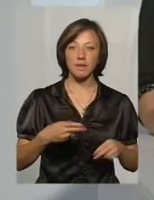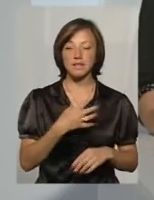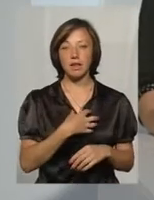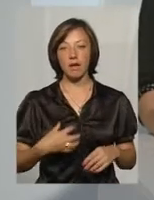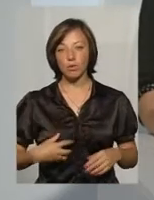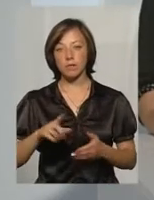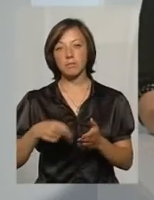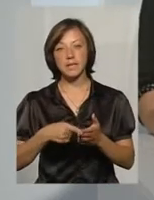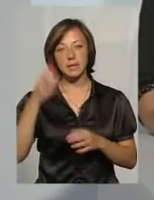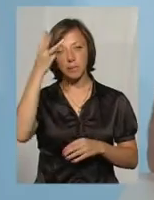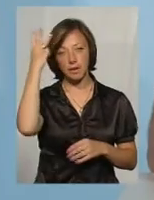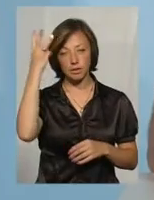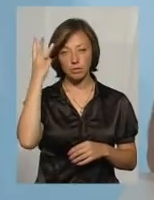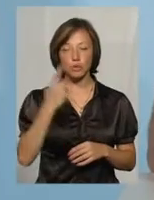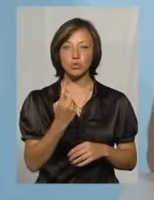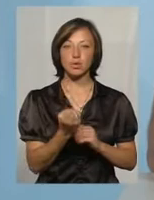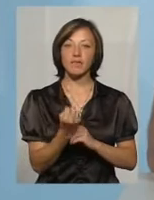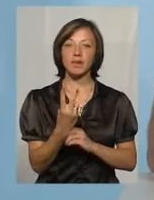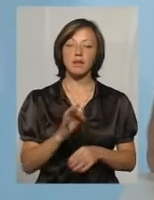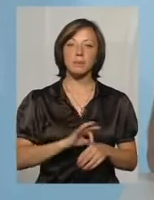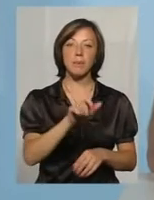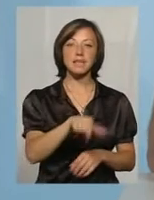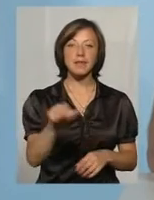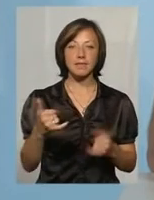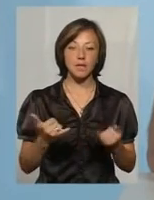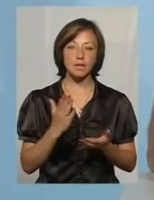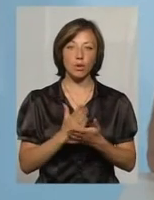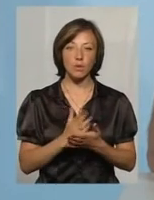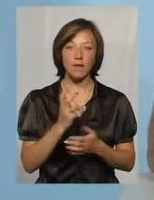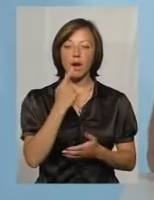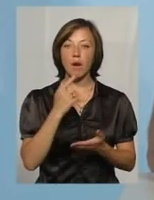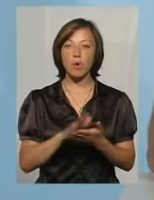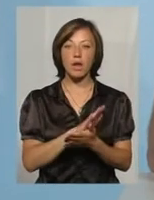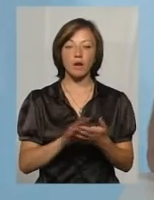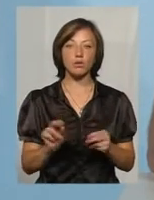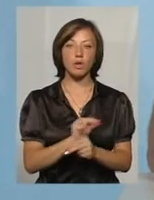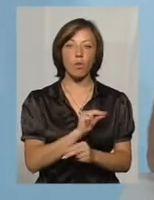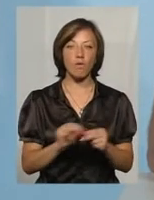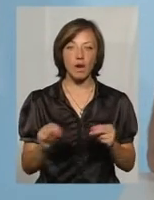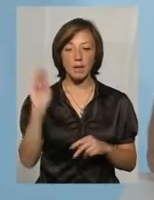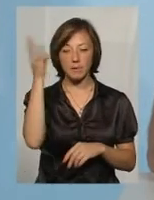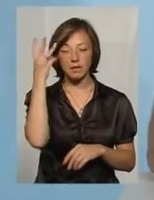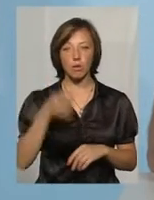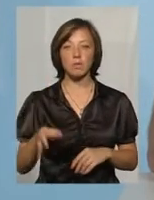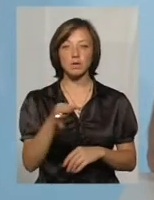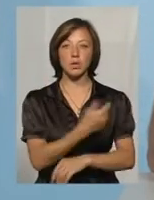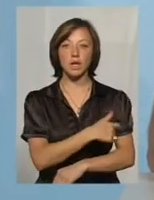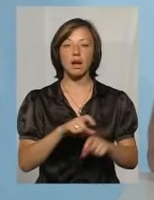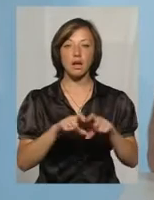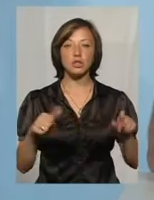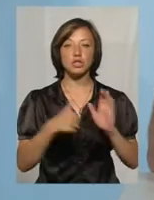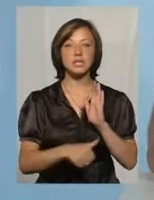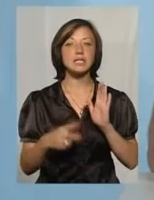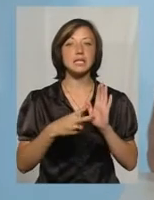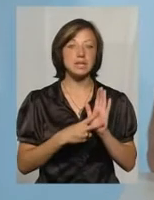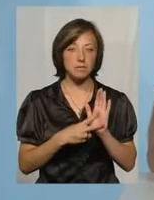в місті Хмельницькому. Із 112 пацієнтів, які зараз знаходяться на гемодіалізному лікуванні в Хмельницькій обласній лікарні, 67